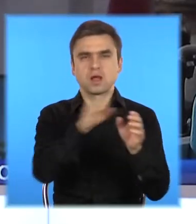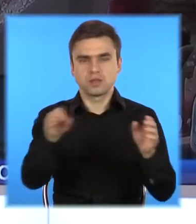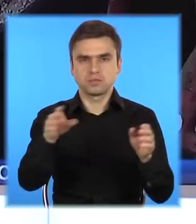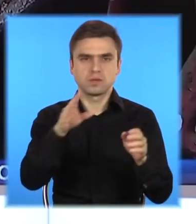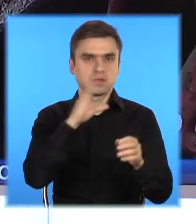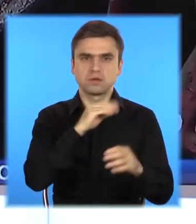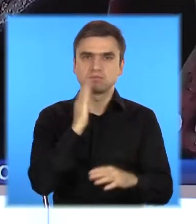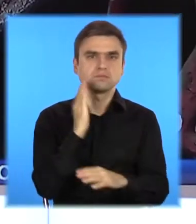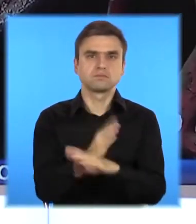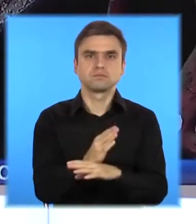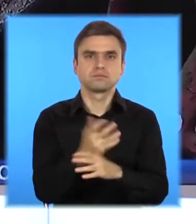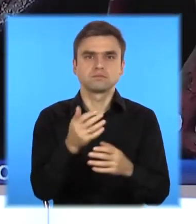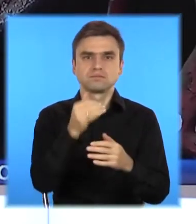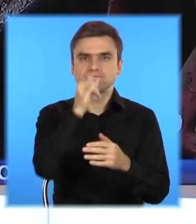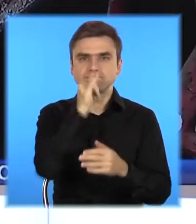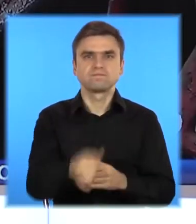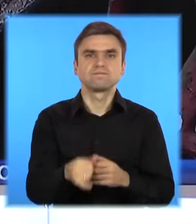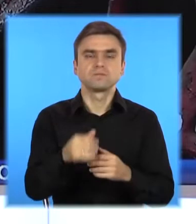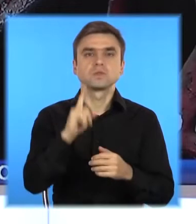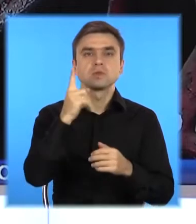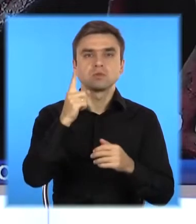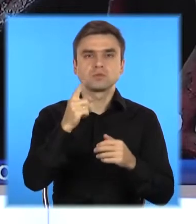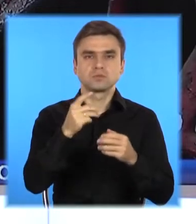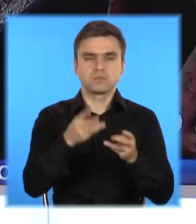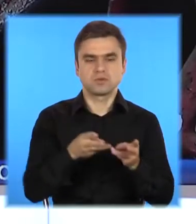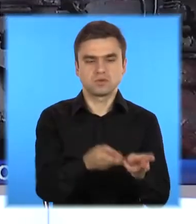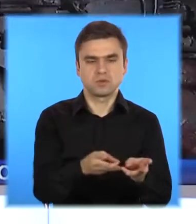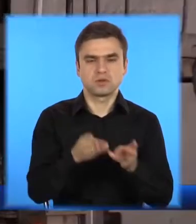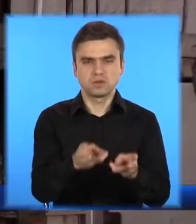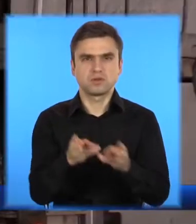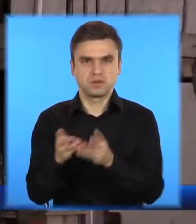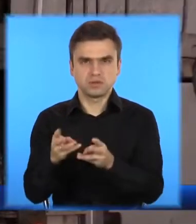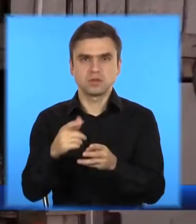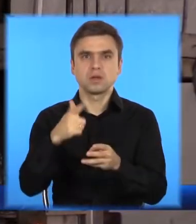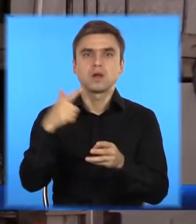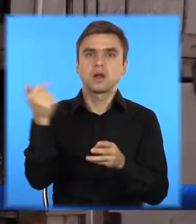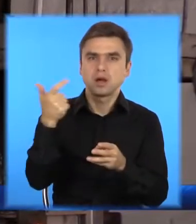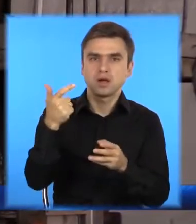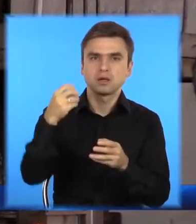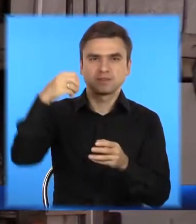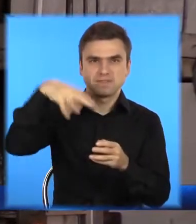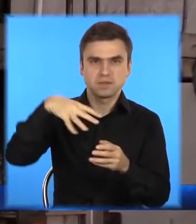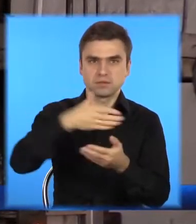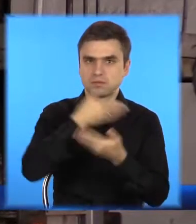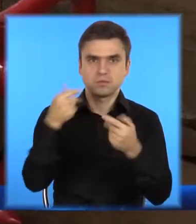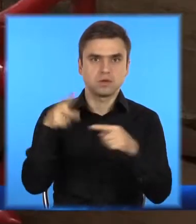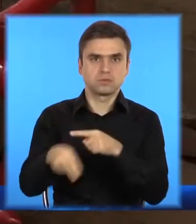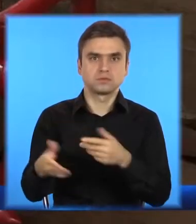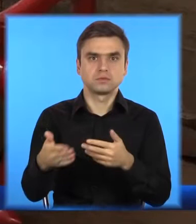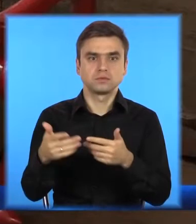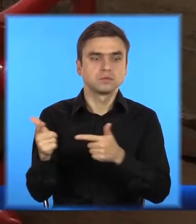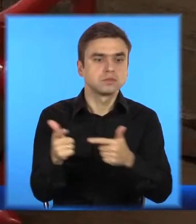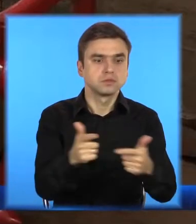під загрозою. На котельні не дали газ та електроенергію. І вони не могли розпочати підготовку об'єктів до зими.